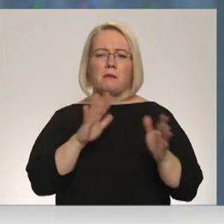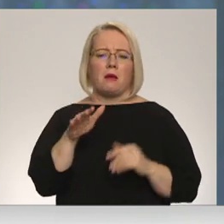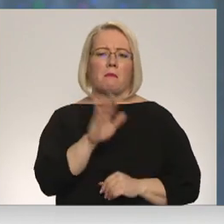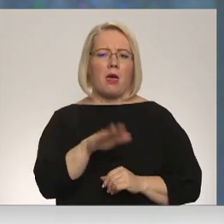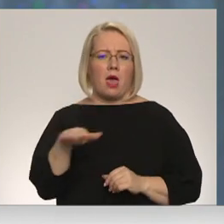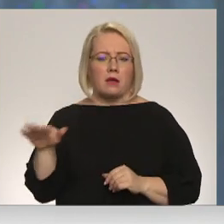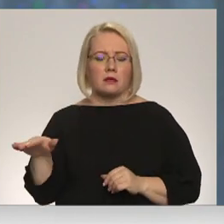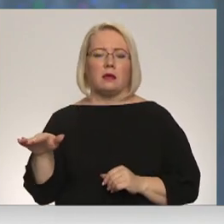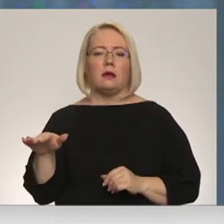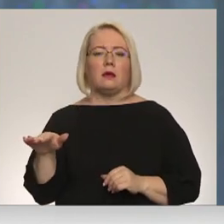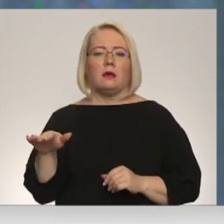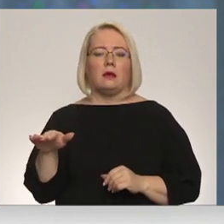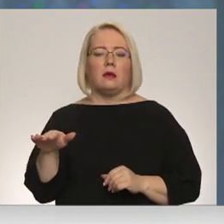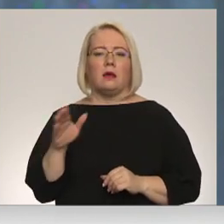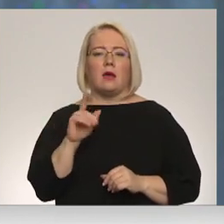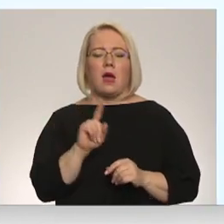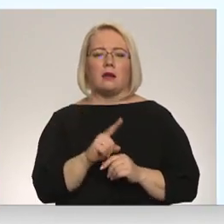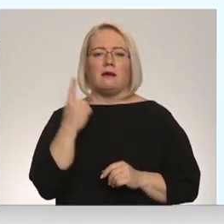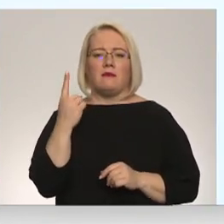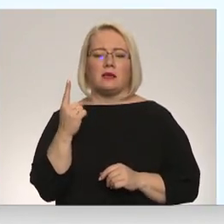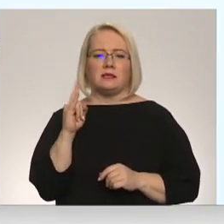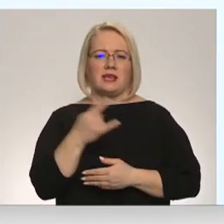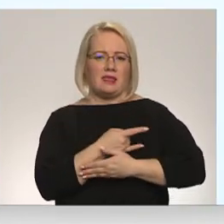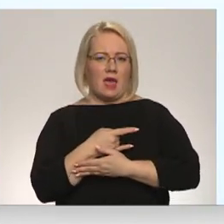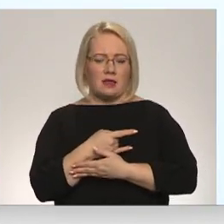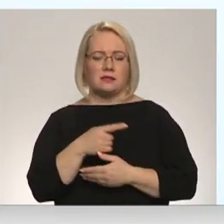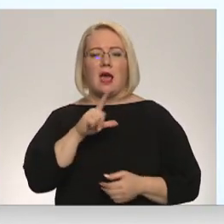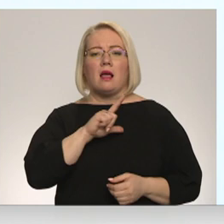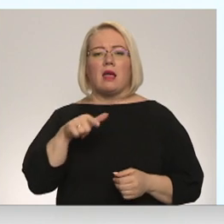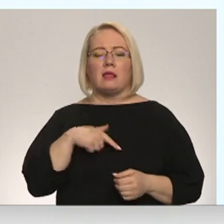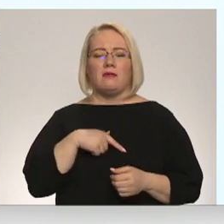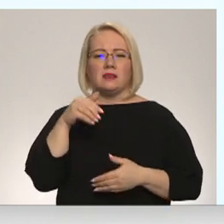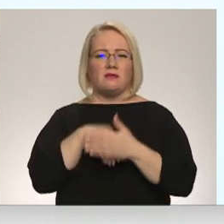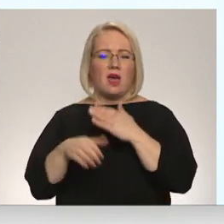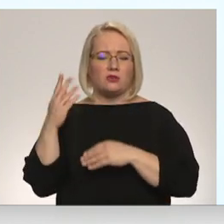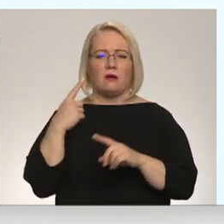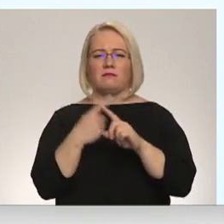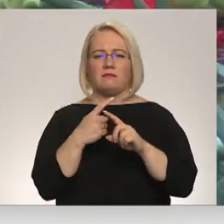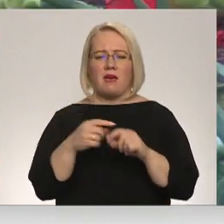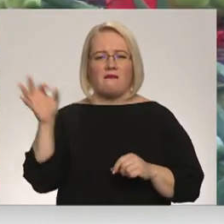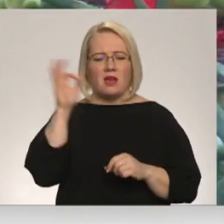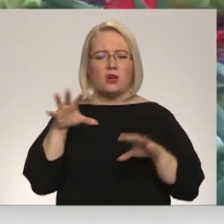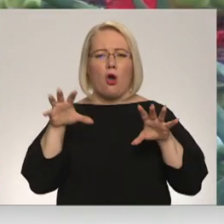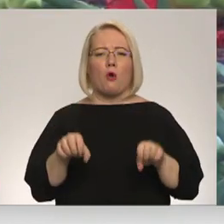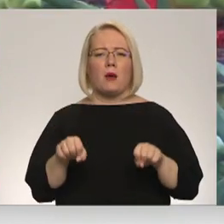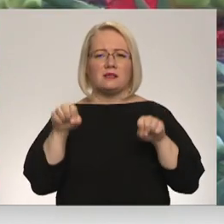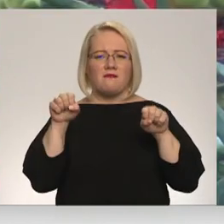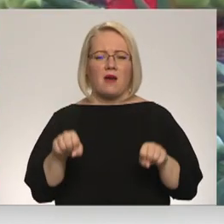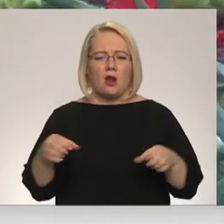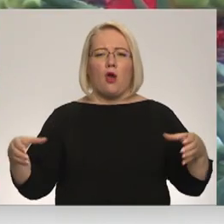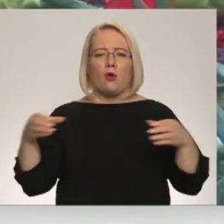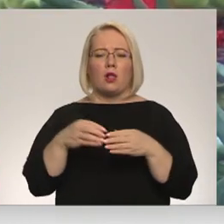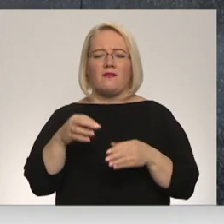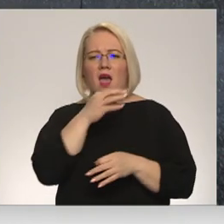bērni. Ir viens zīdainis arī. Latvijas vēsturē nacistiskā vārts okupācijas vara kolektīvās atbildības